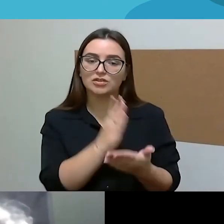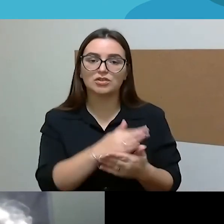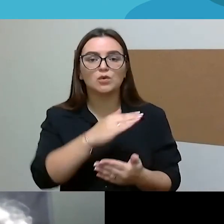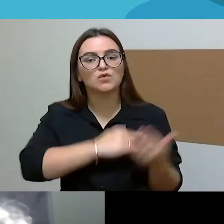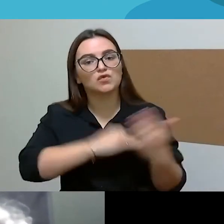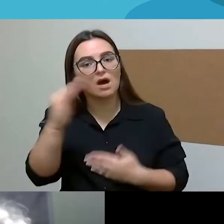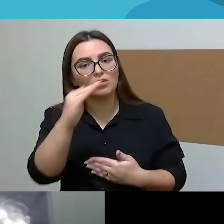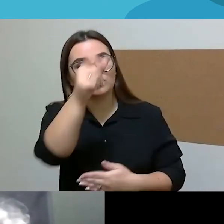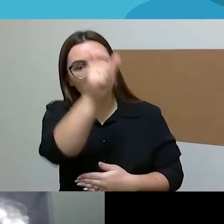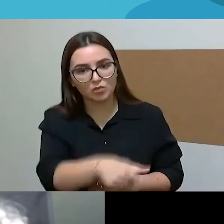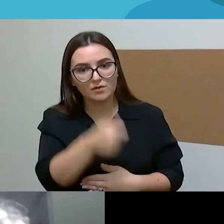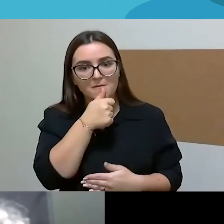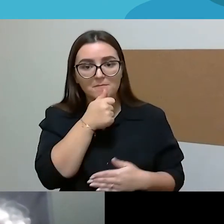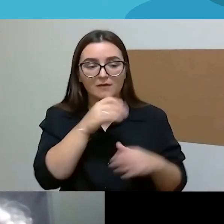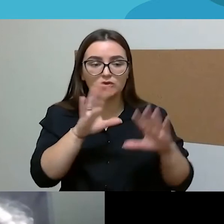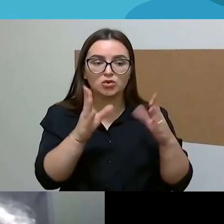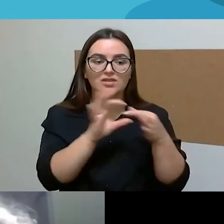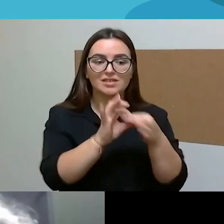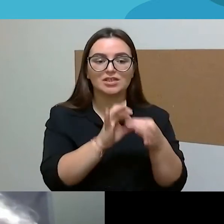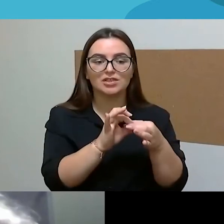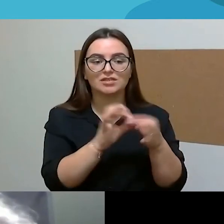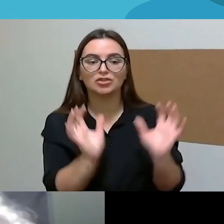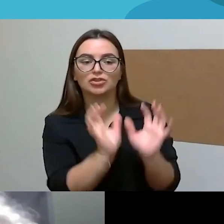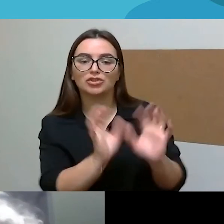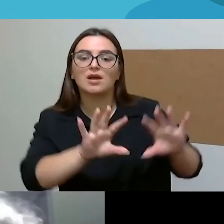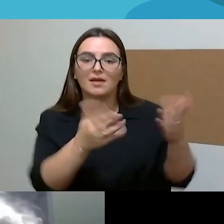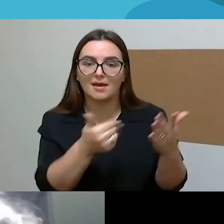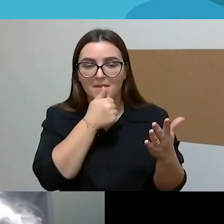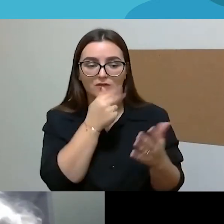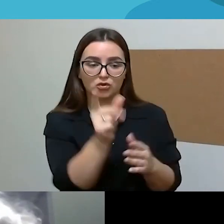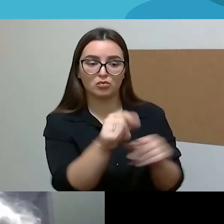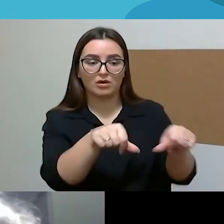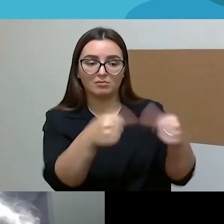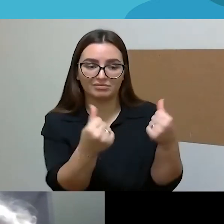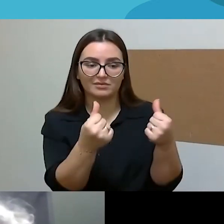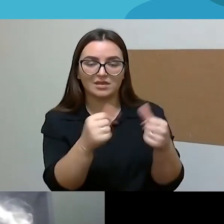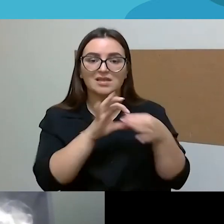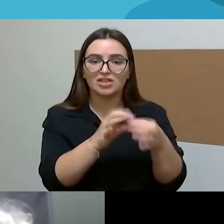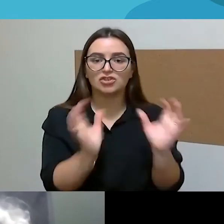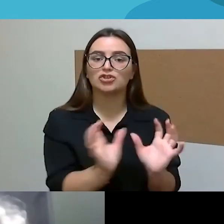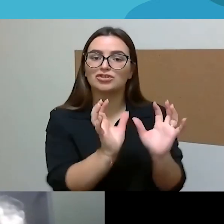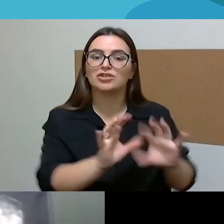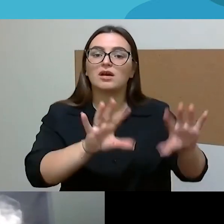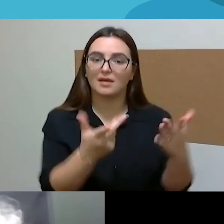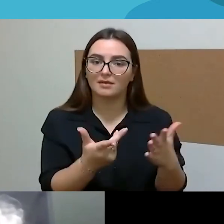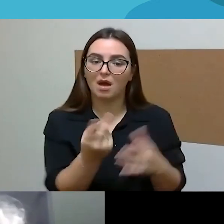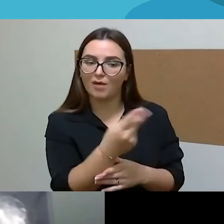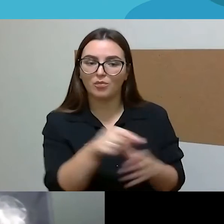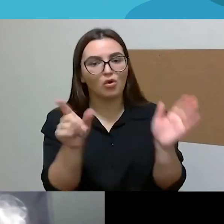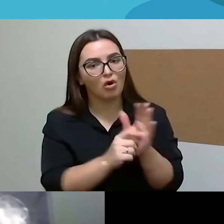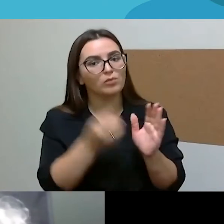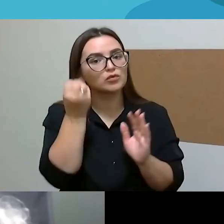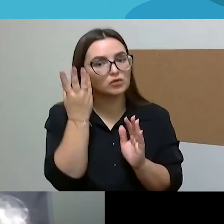palaikome ryšius, kitarkime poros antikis jau yra, išsiskėlę porą. Kad mes turime suvokti, kad mūsų kaip